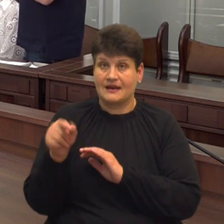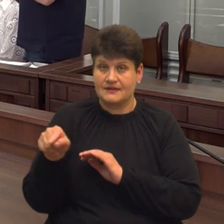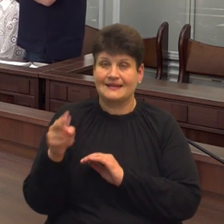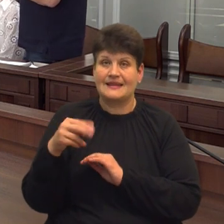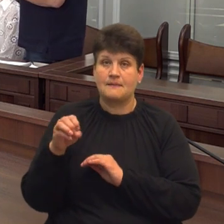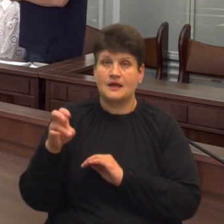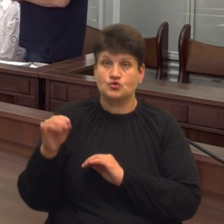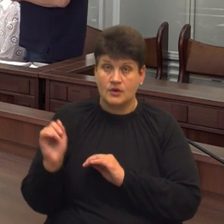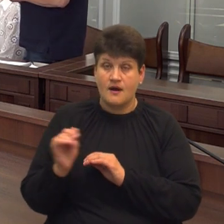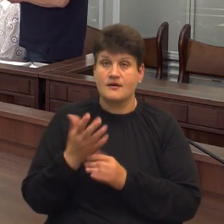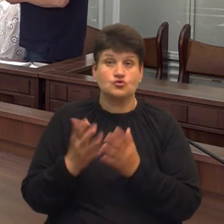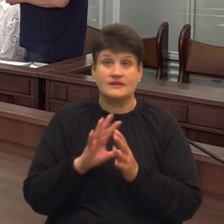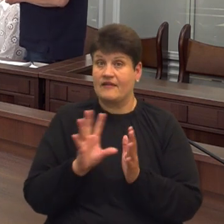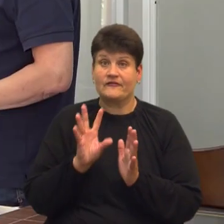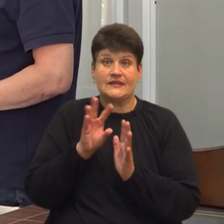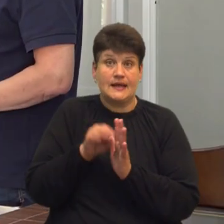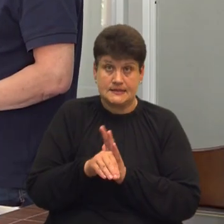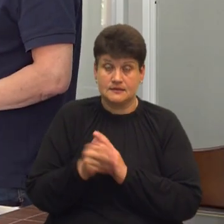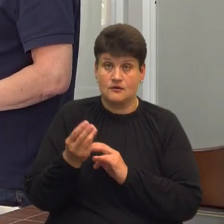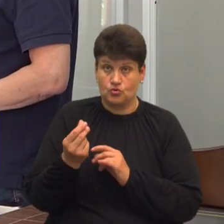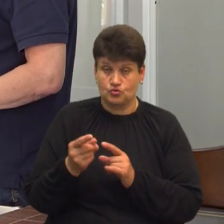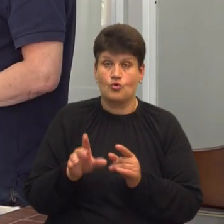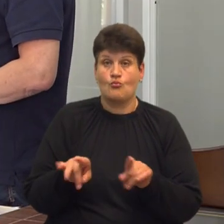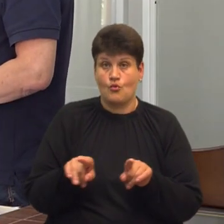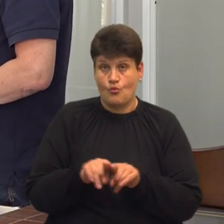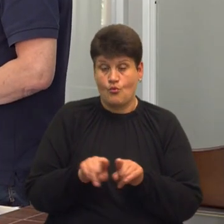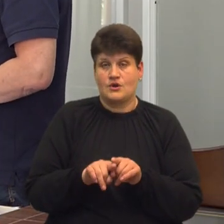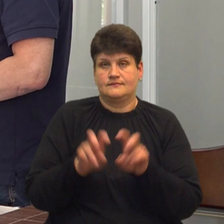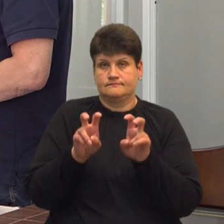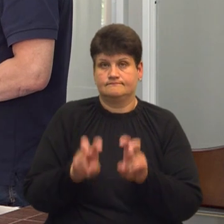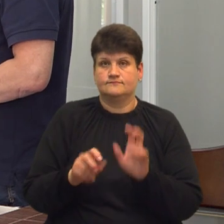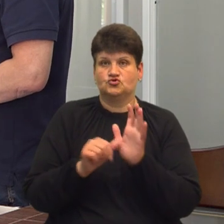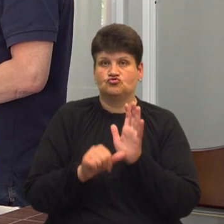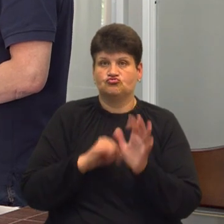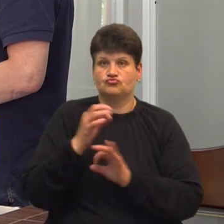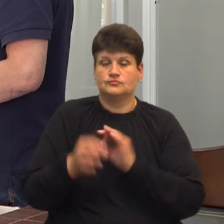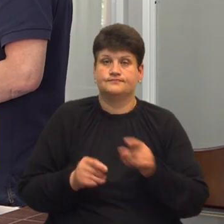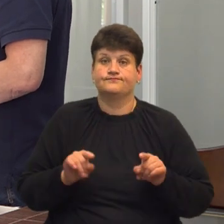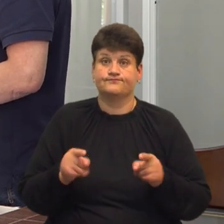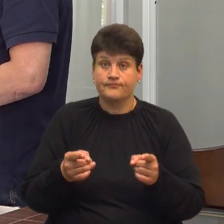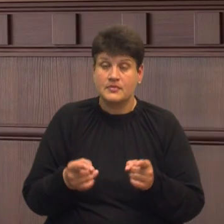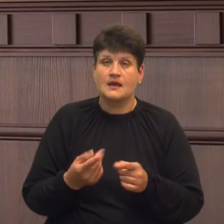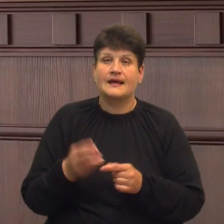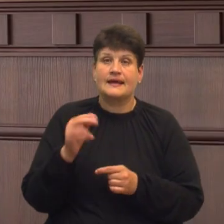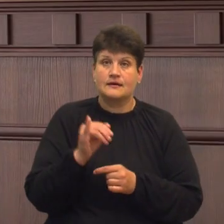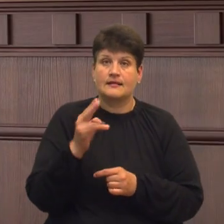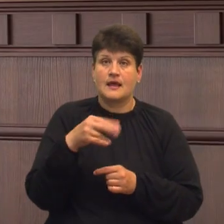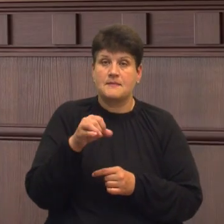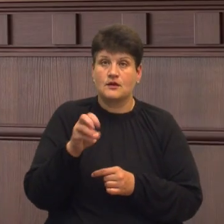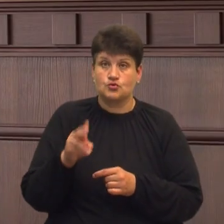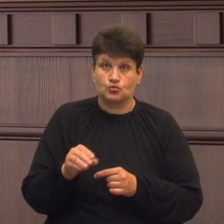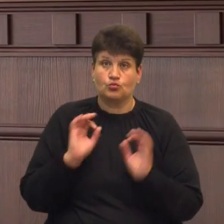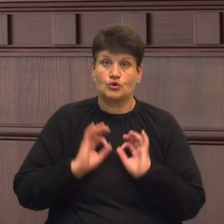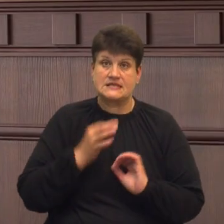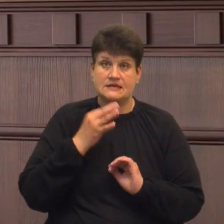А в разі невнесення цих грошей, щоб обоє були під вартою 60 діб. Під час розгляду апеляції на запобіжний захід Ігорю Дем'янчуку прокурор сказав, що